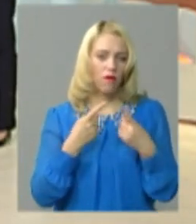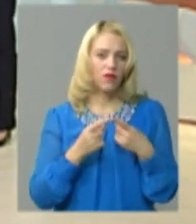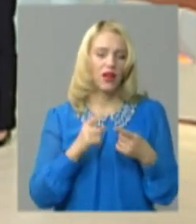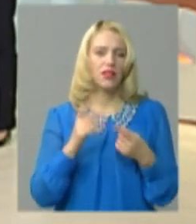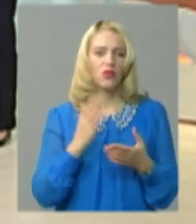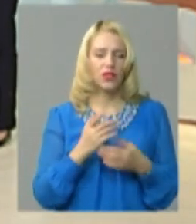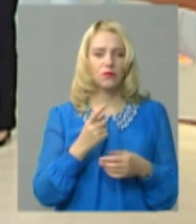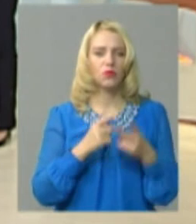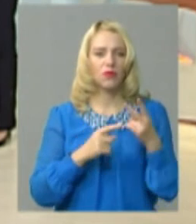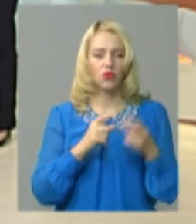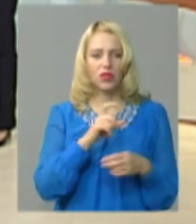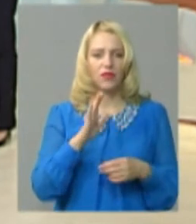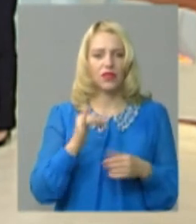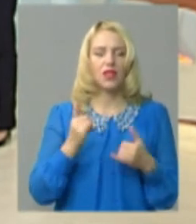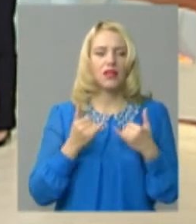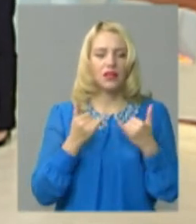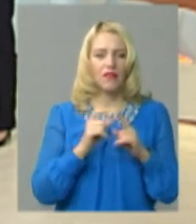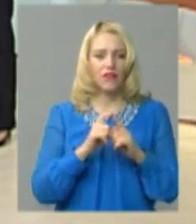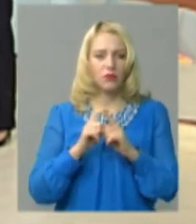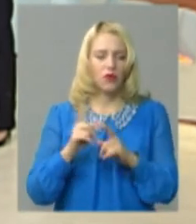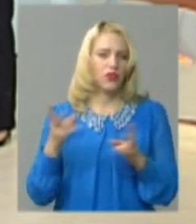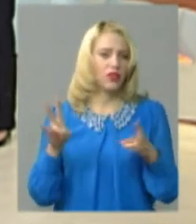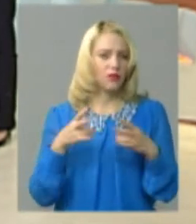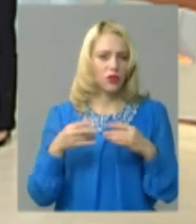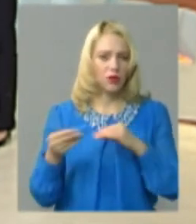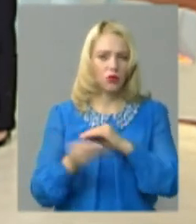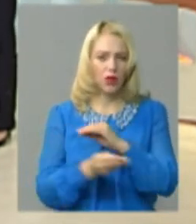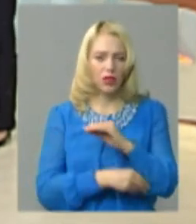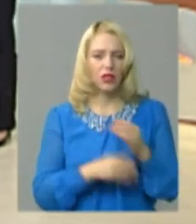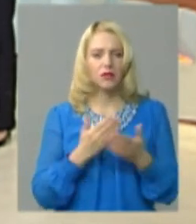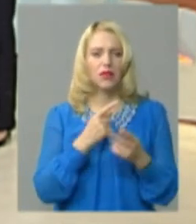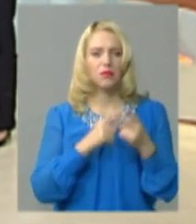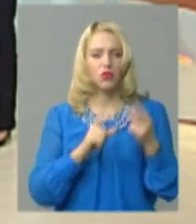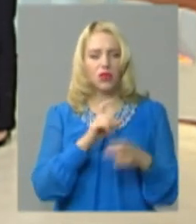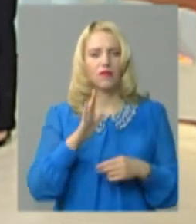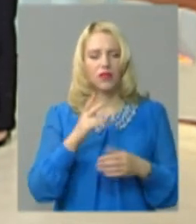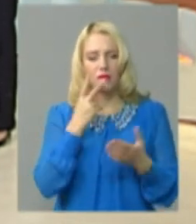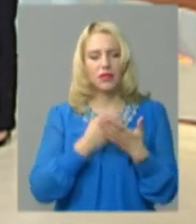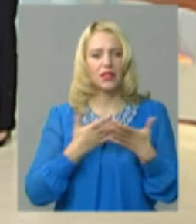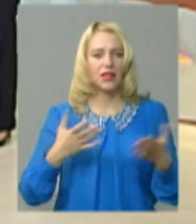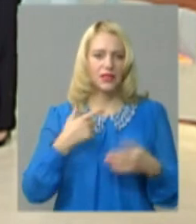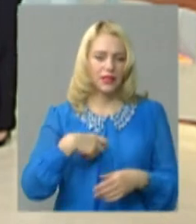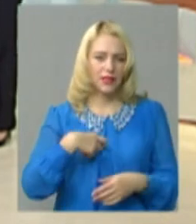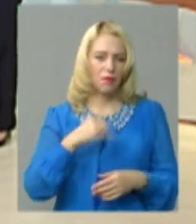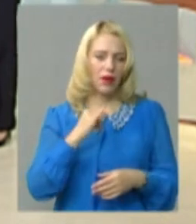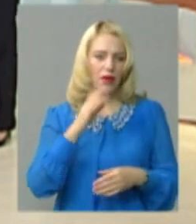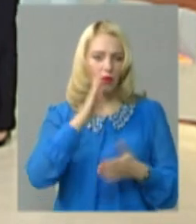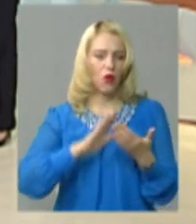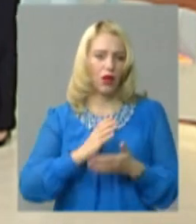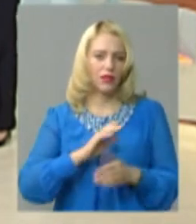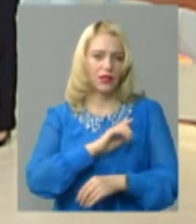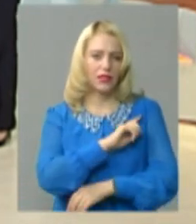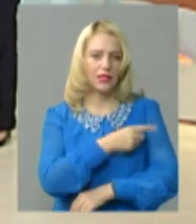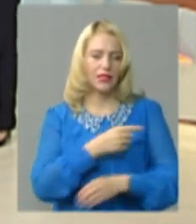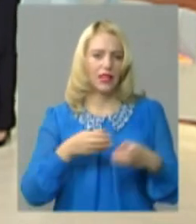вас буде для відповідей. Прошу не вдаватися до агітації, а зараз маєте півтори хвилини для презентації себе і політсили, з якої йдете в